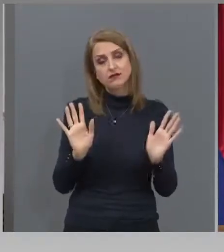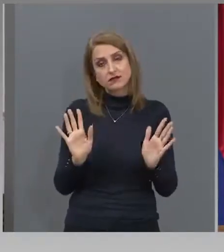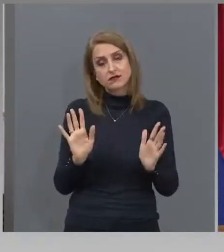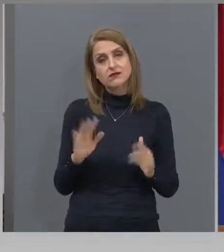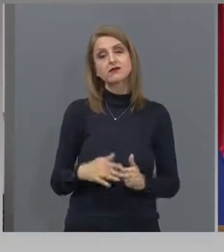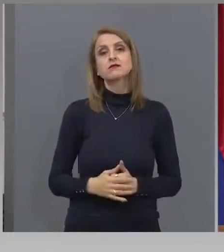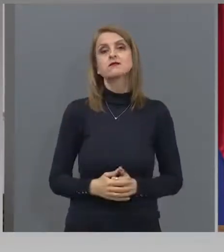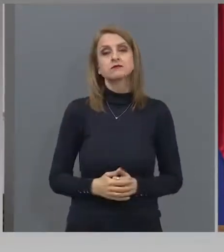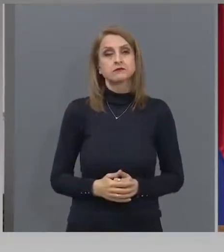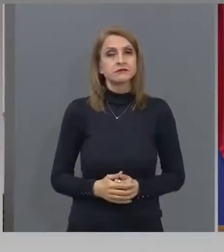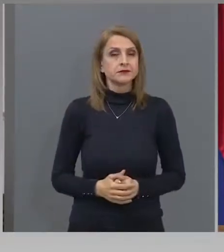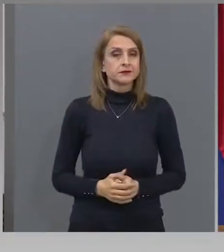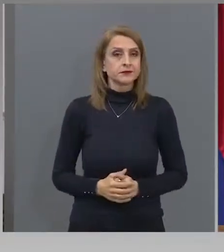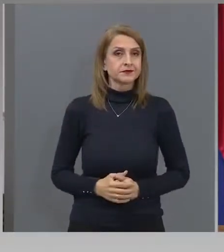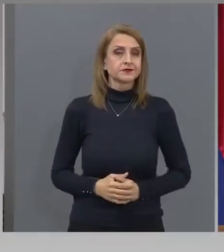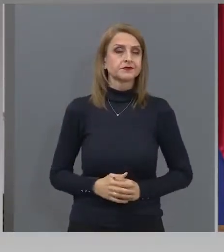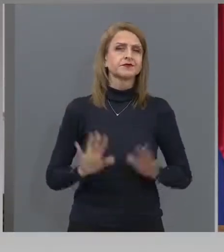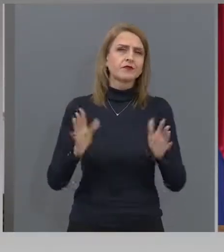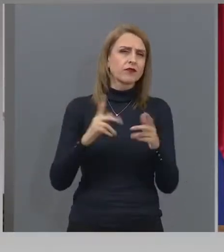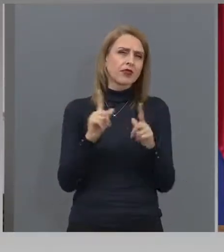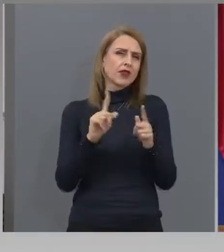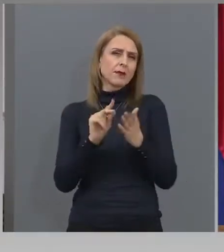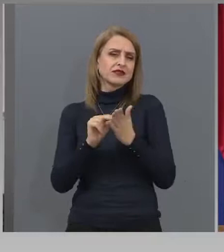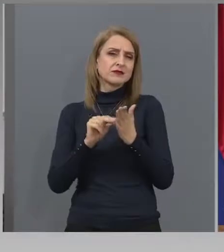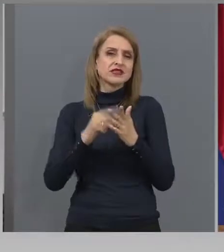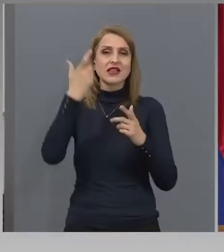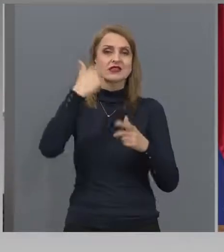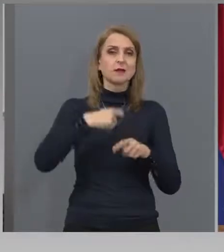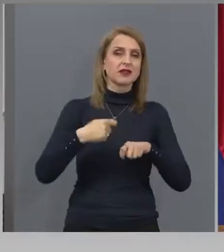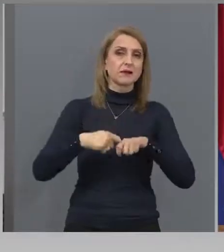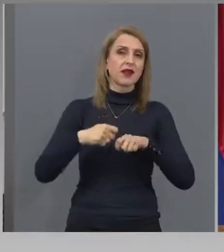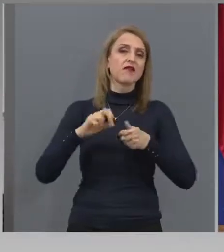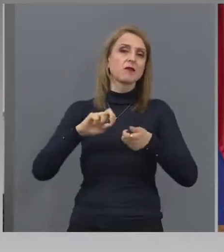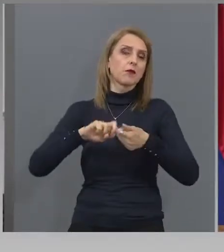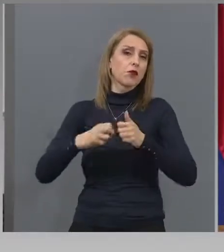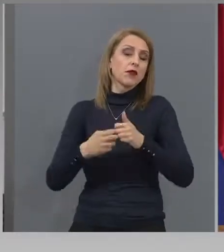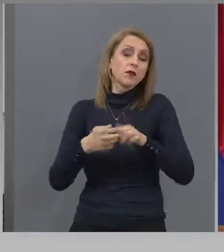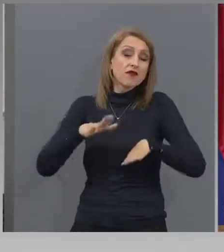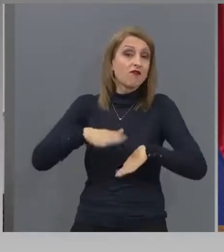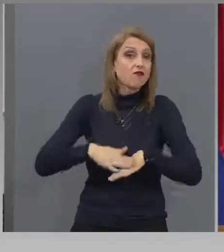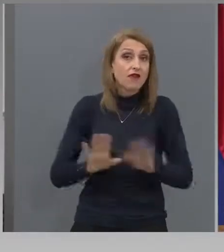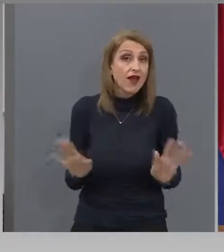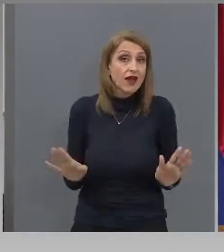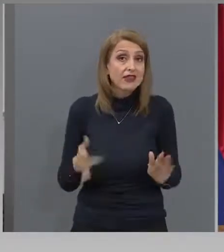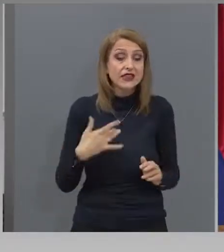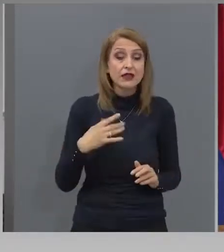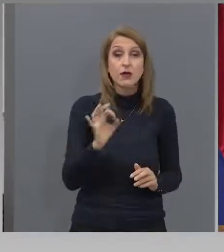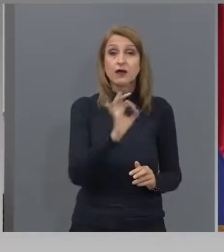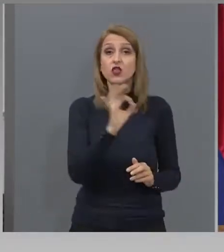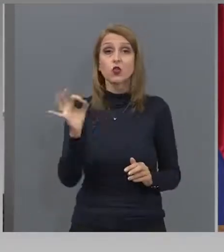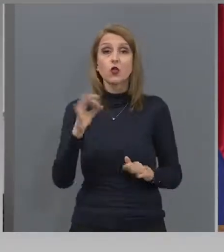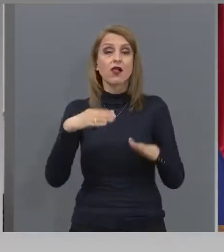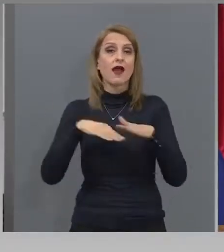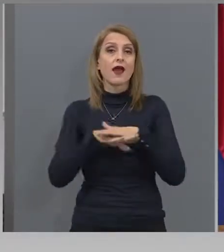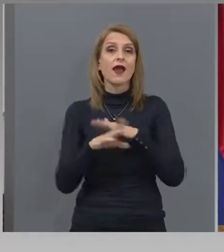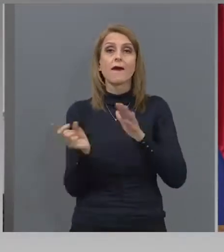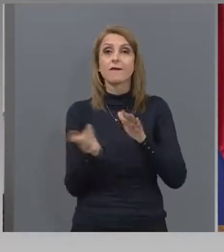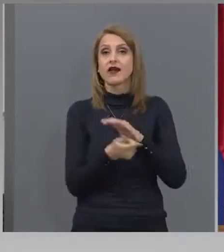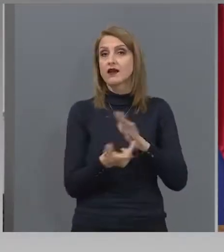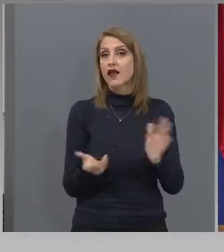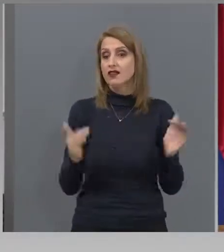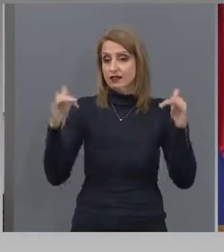не си създаваме сами проблеми. Факт е, че ние имаме нула миграция. Факт.